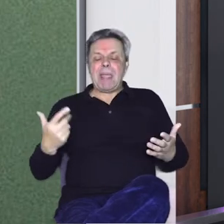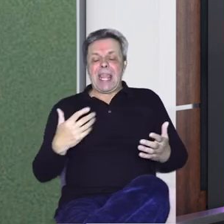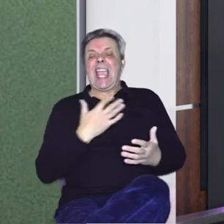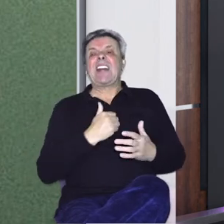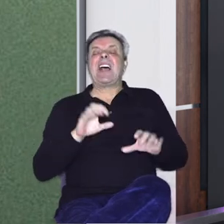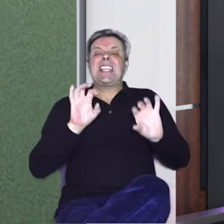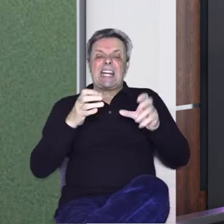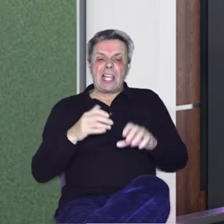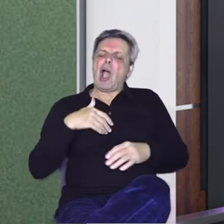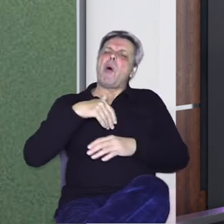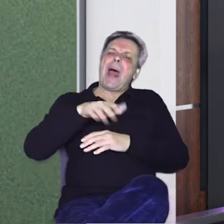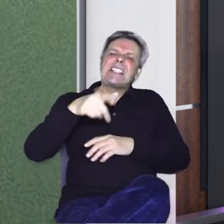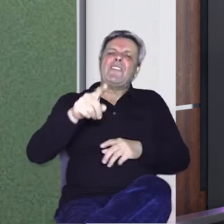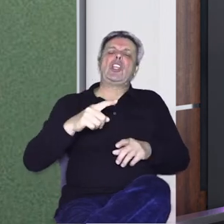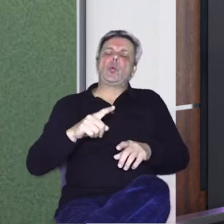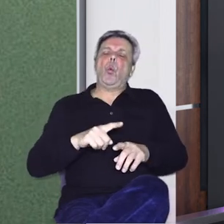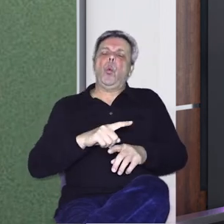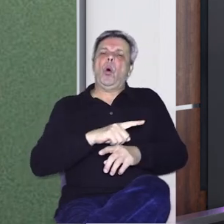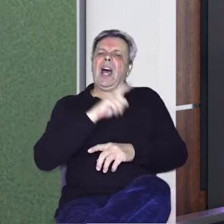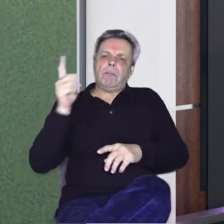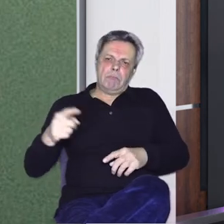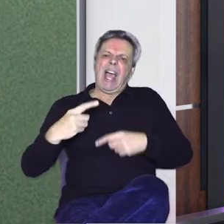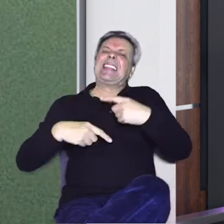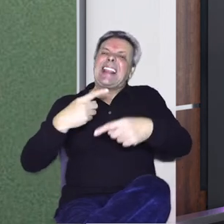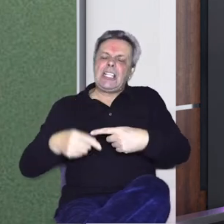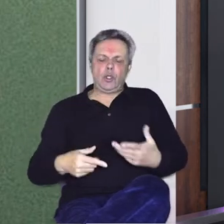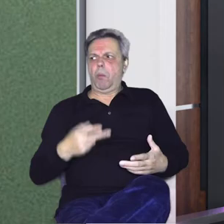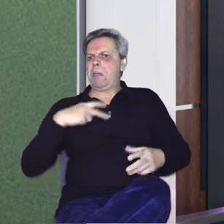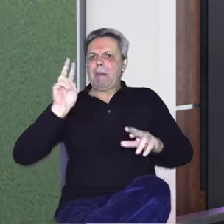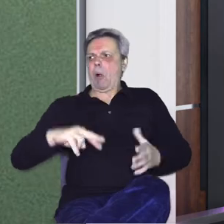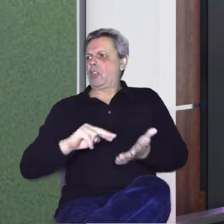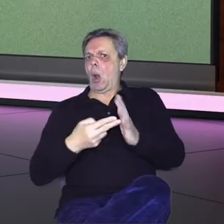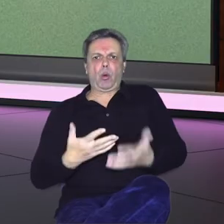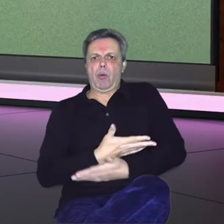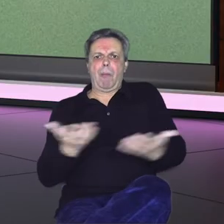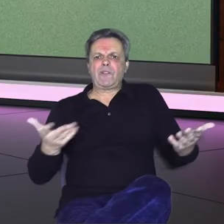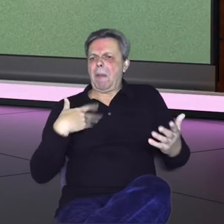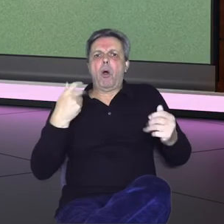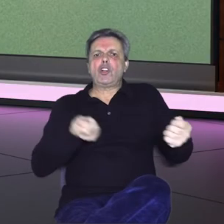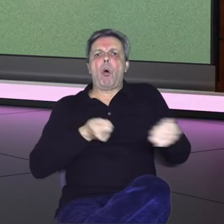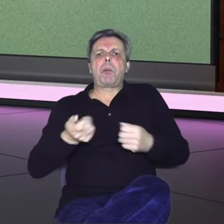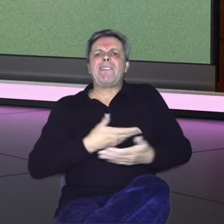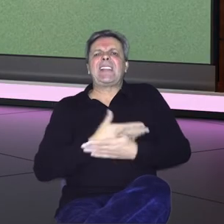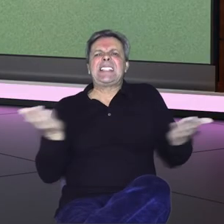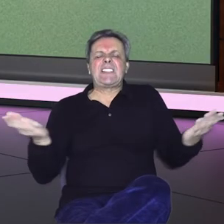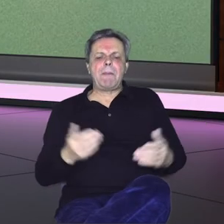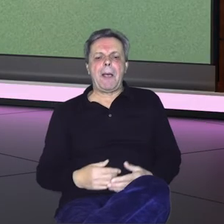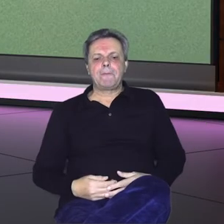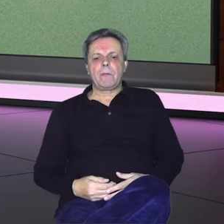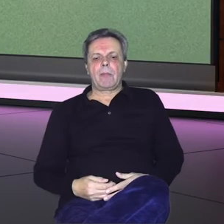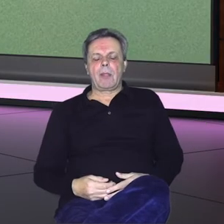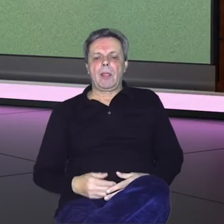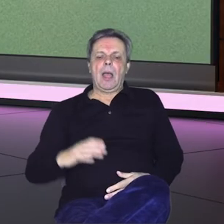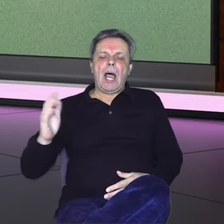Ja sam rekao. Amo da nastavimo tu tradiciju. S obzirom da smo mi već radio koji ima i tehnologiju i sve. Da možemo upravljati sa svim ostalima.